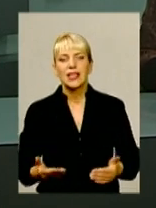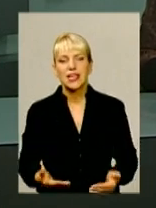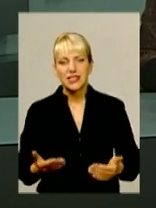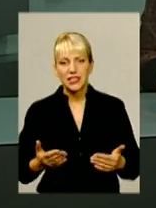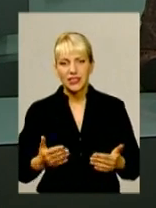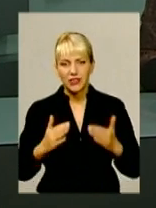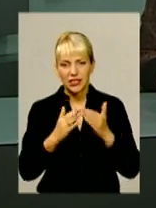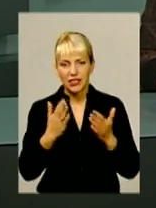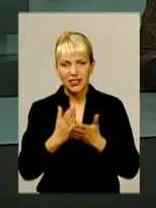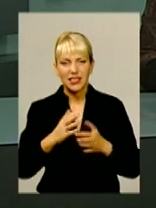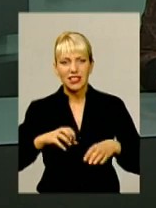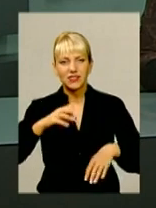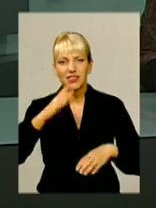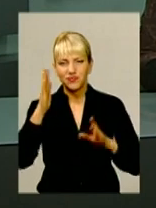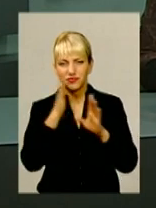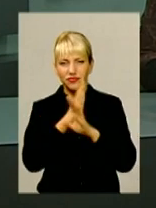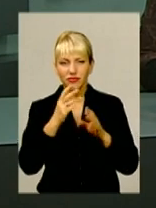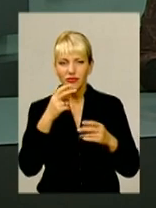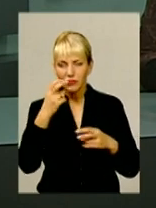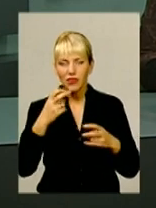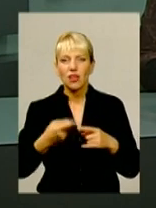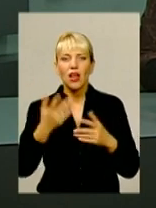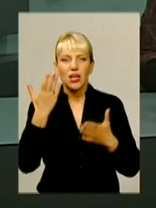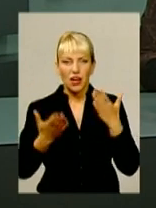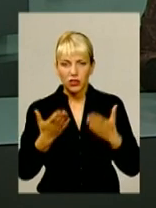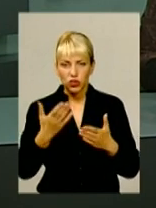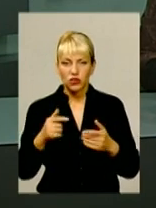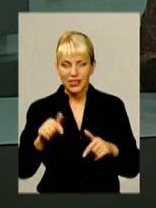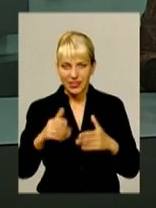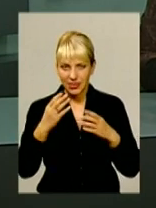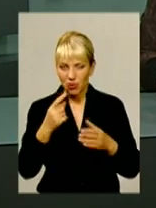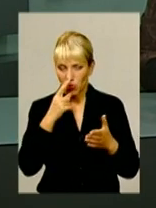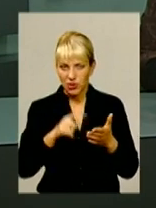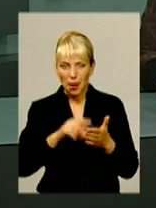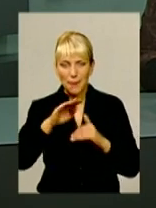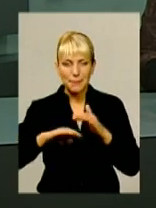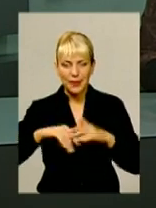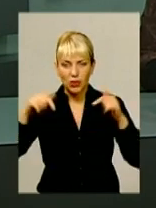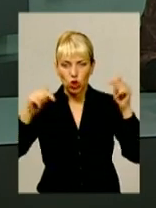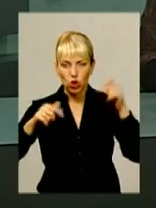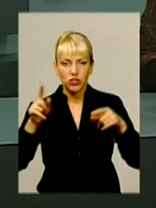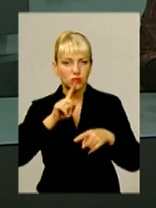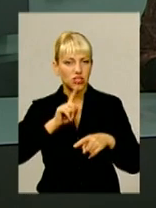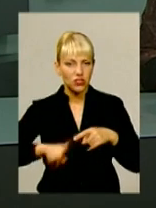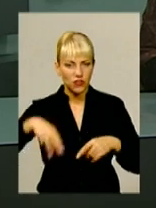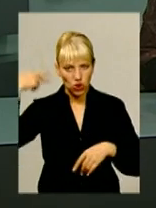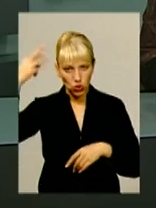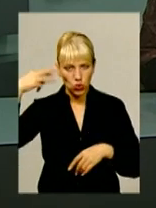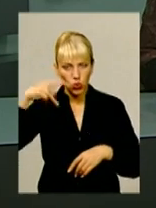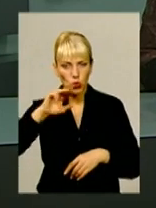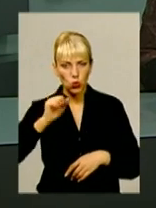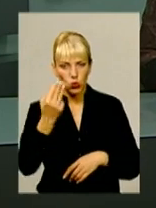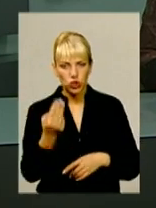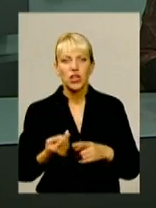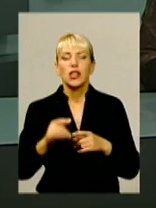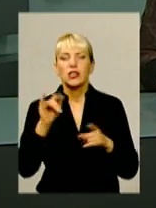Окрім того, потрібно ретельно мити овочі з власних городів. Якщо в ці дні ви потрапите під дощ, необхідно якомога швидше прийняти душ. На ігрових